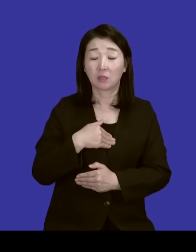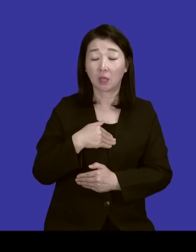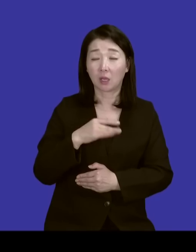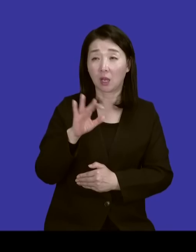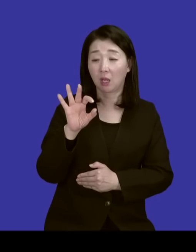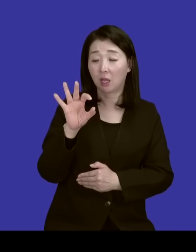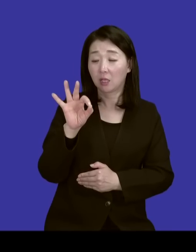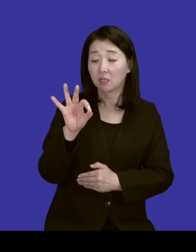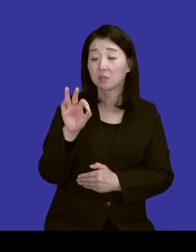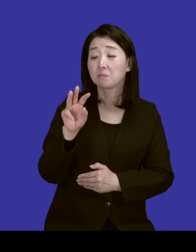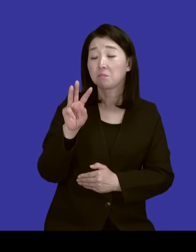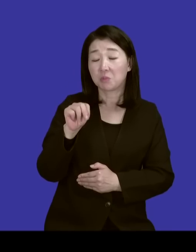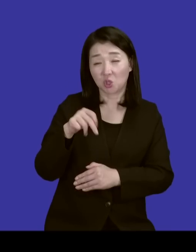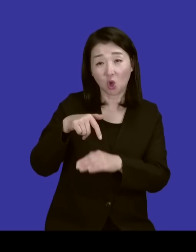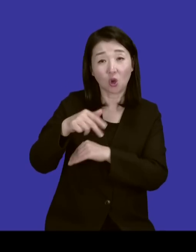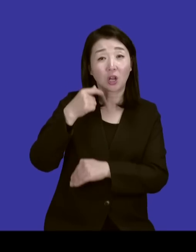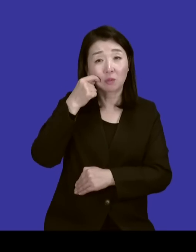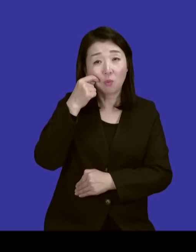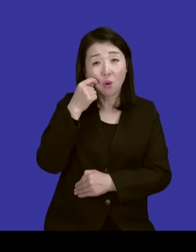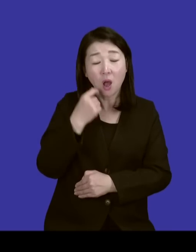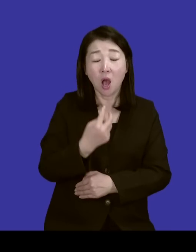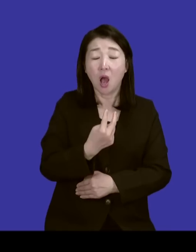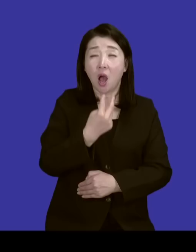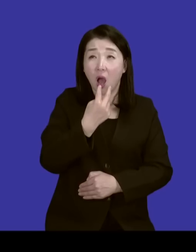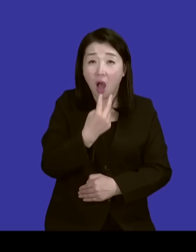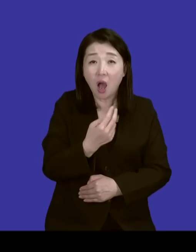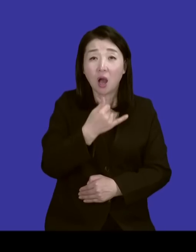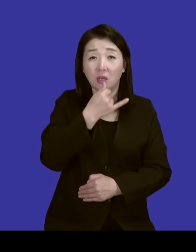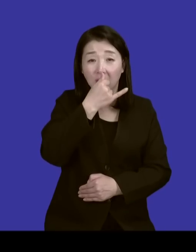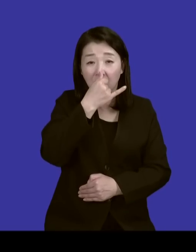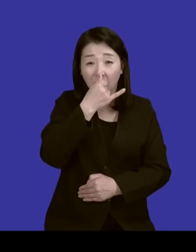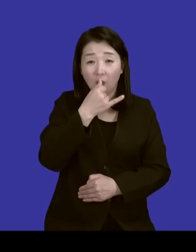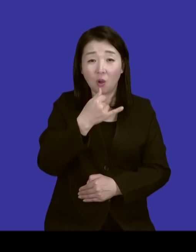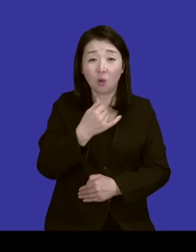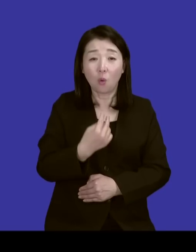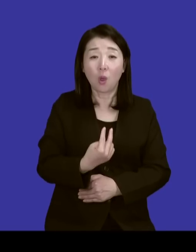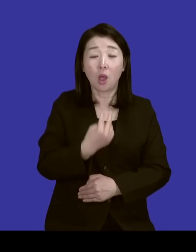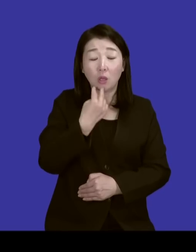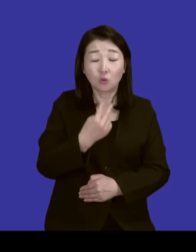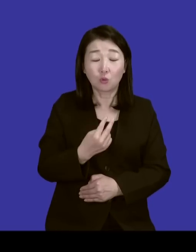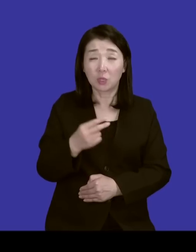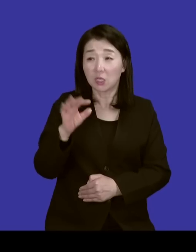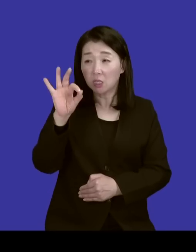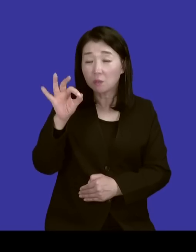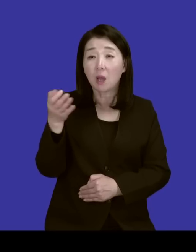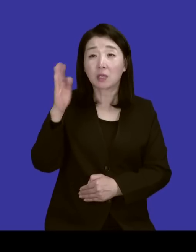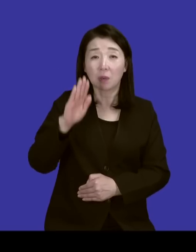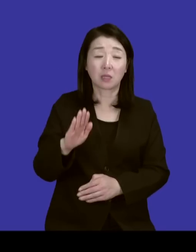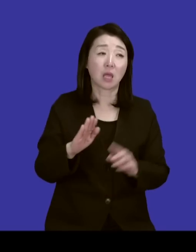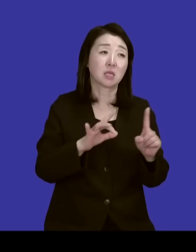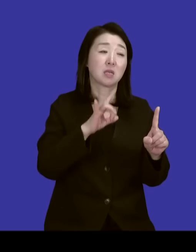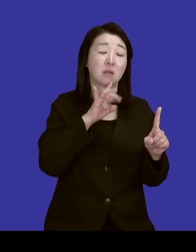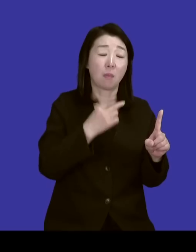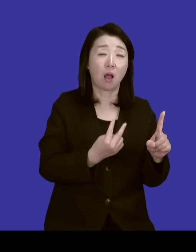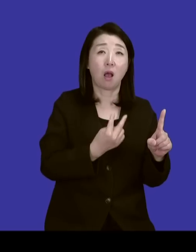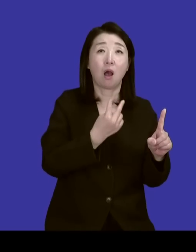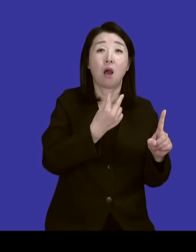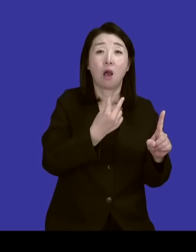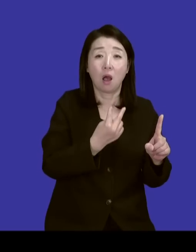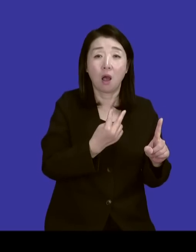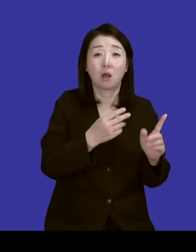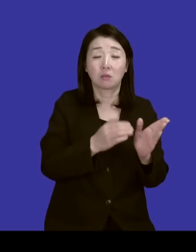걸어간 적이 있어요. 숨이 차가지고 그러니까 숨이 10이라 그러면은 저는 1만 쉬는 거예요. 9가 안 쉬어지는 거예요.